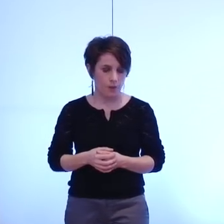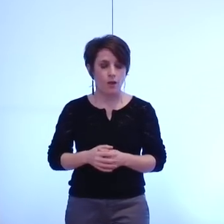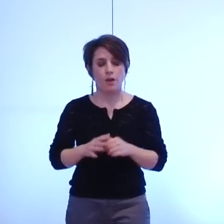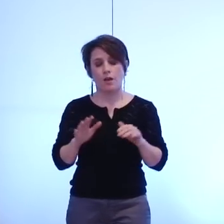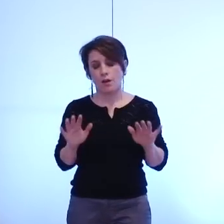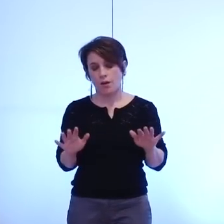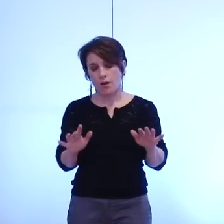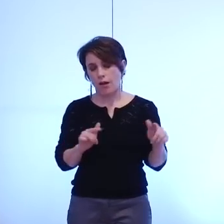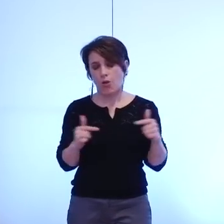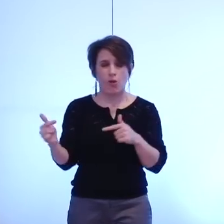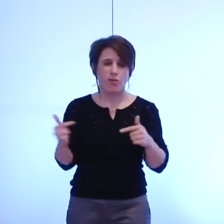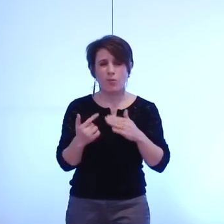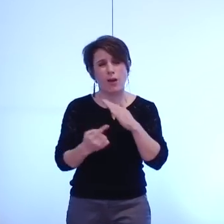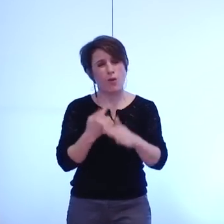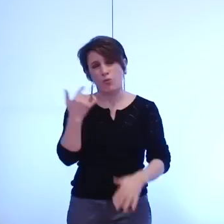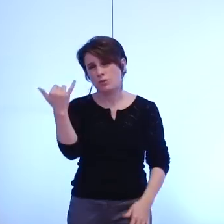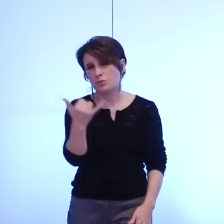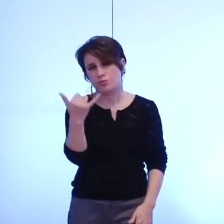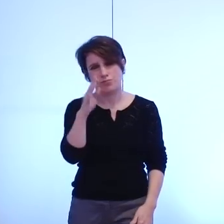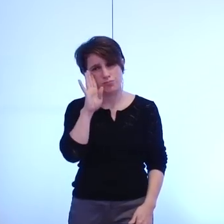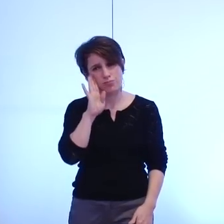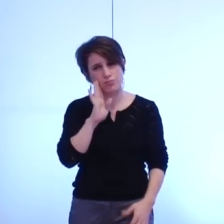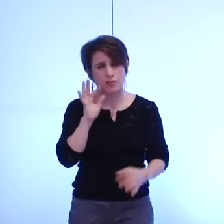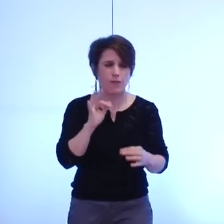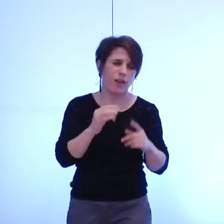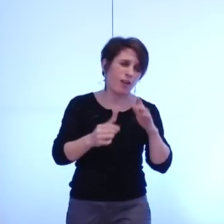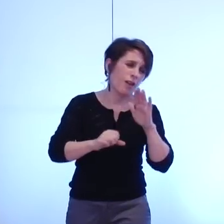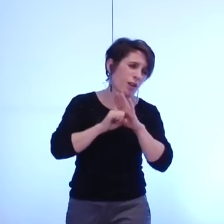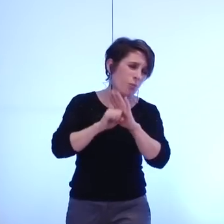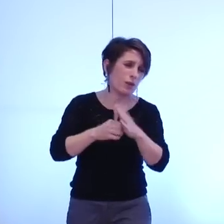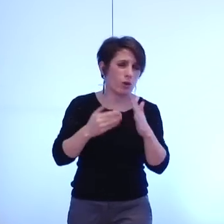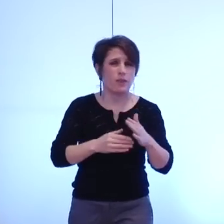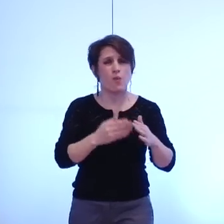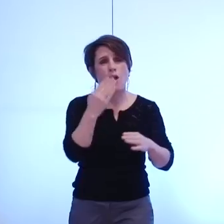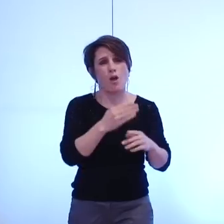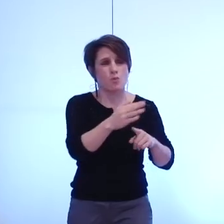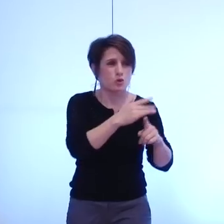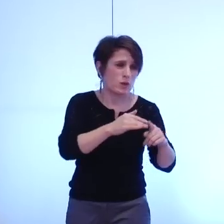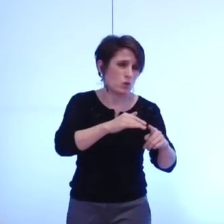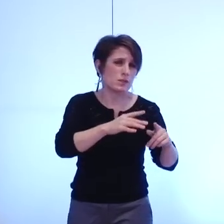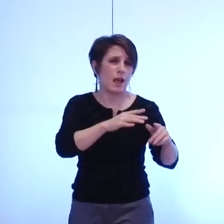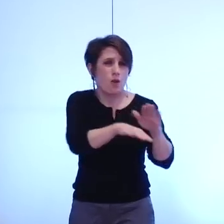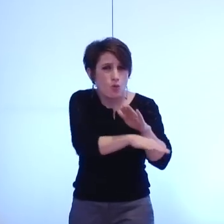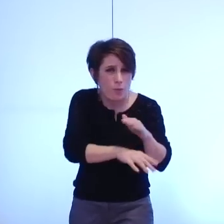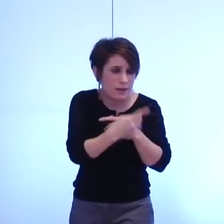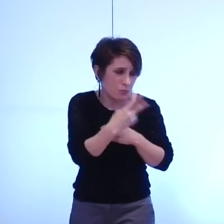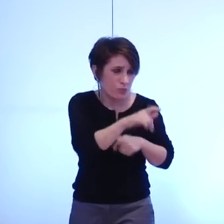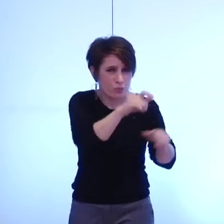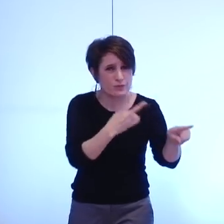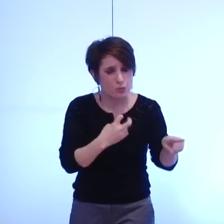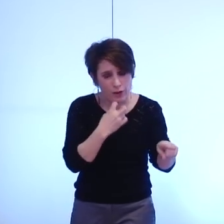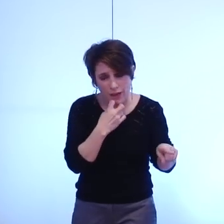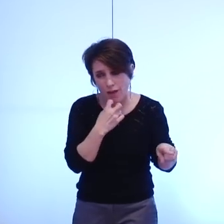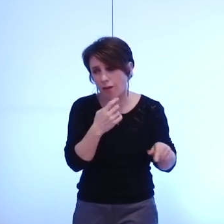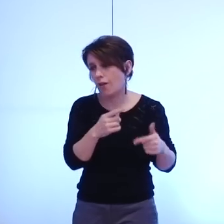pour savoir est-ce qu'il vaut mieux se concentrer sur les besoins sociaux fondamentaux de la population est-ce que l'attractivité